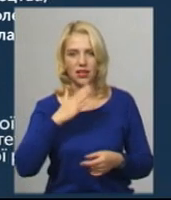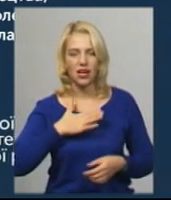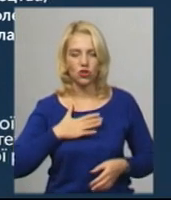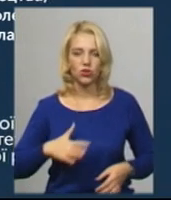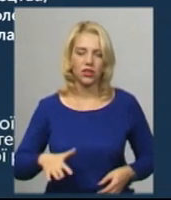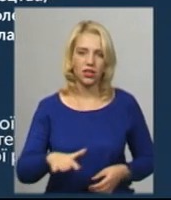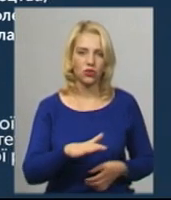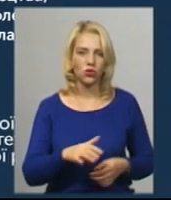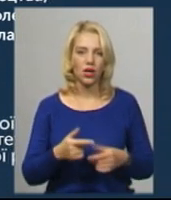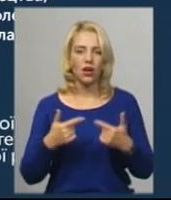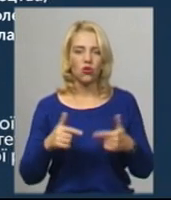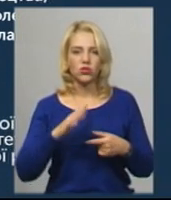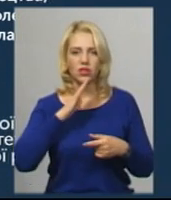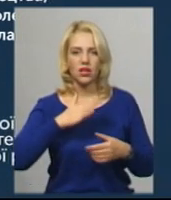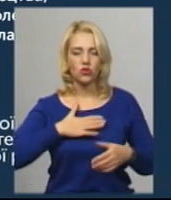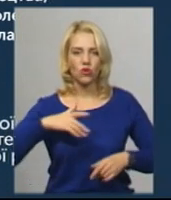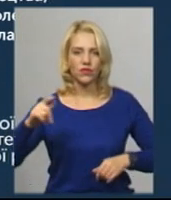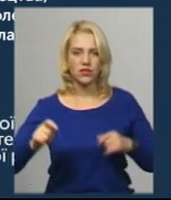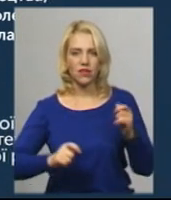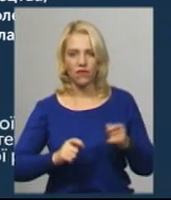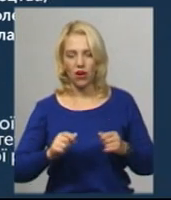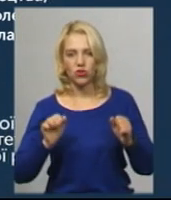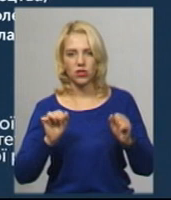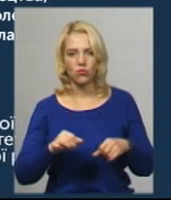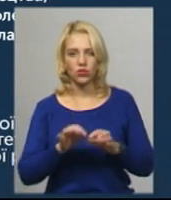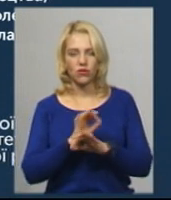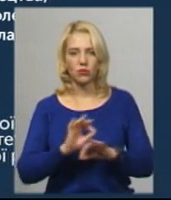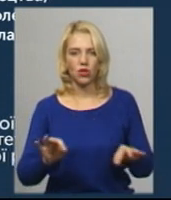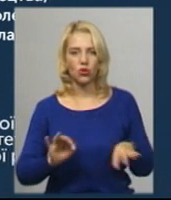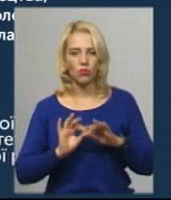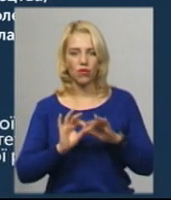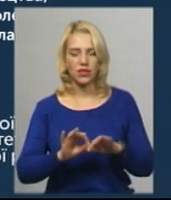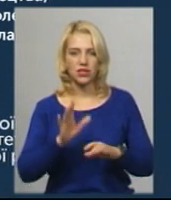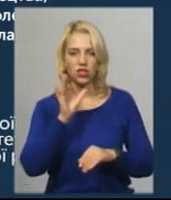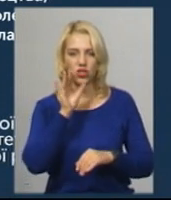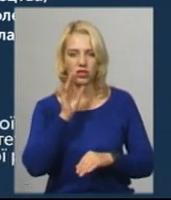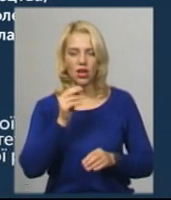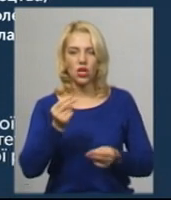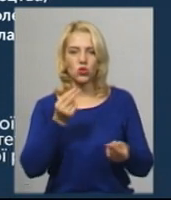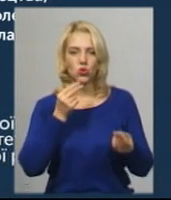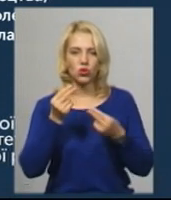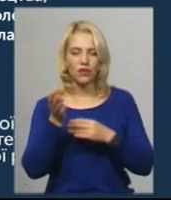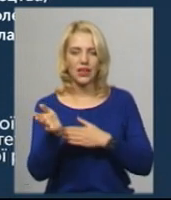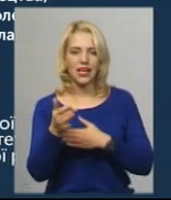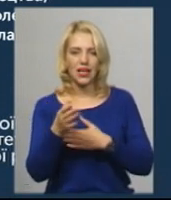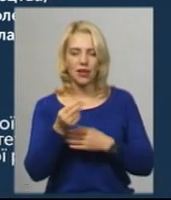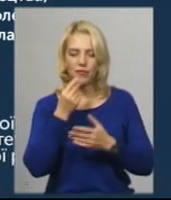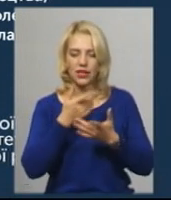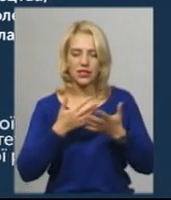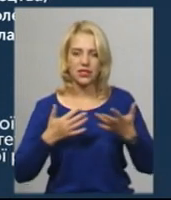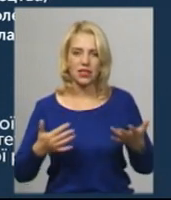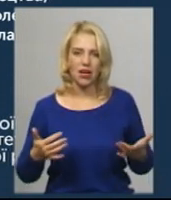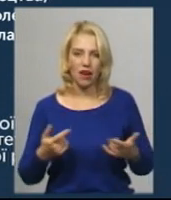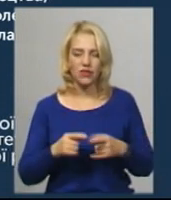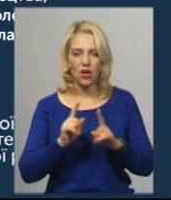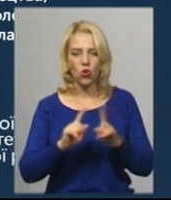території. Гості нашого фестивалю зможуть відмінно провести час, скуштувати рибних страв з оригінальними